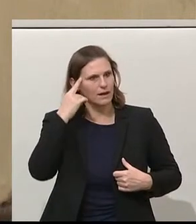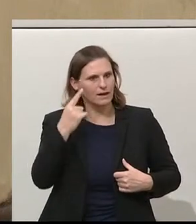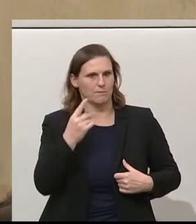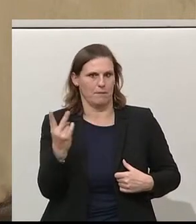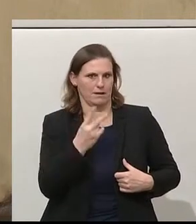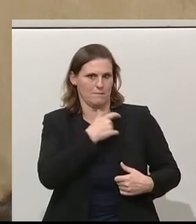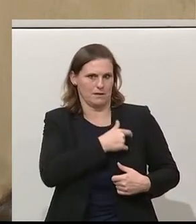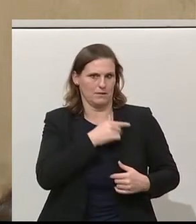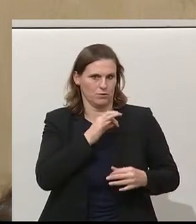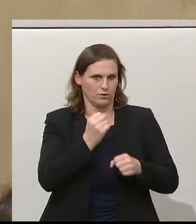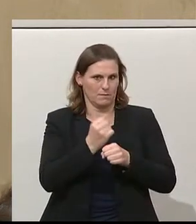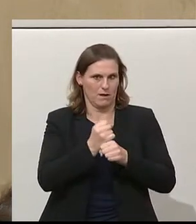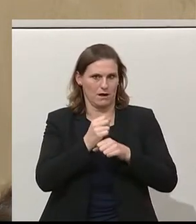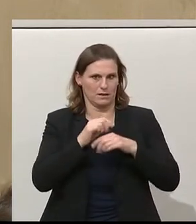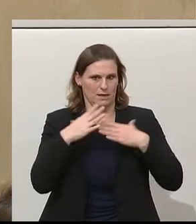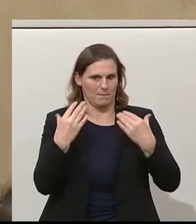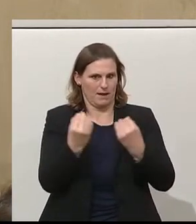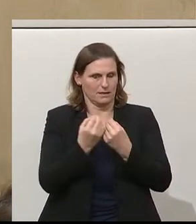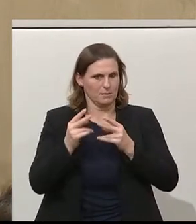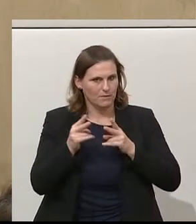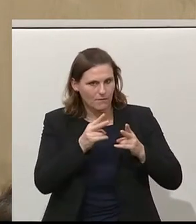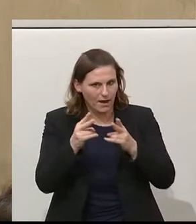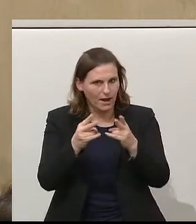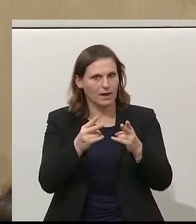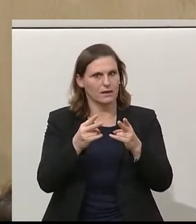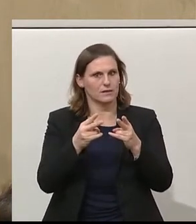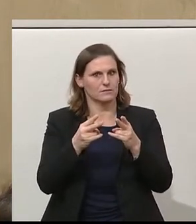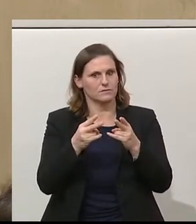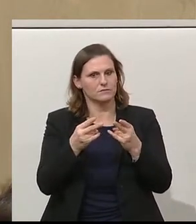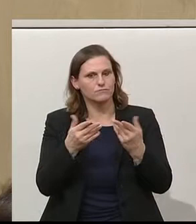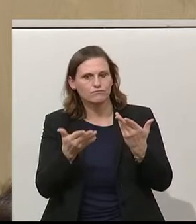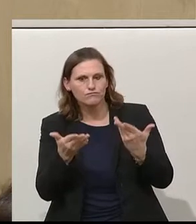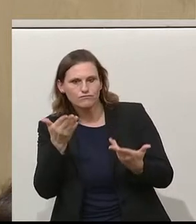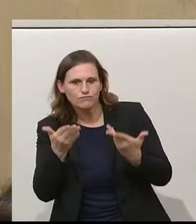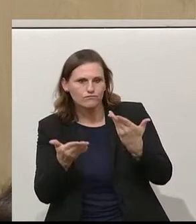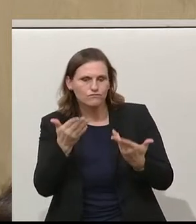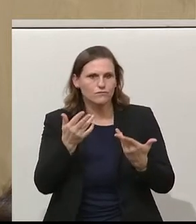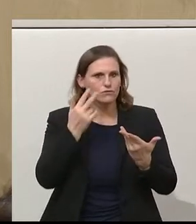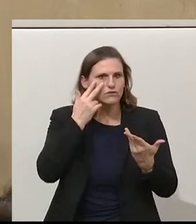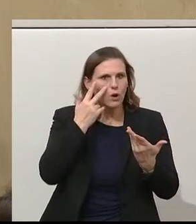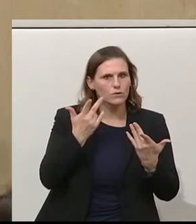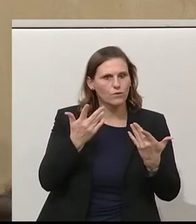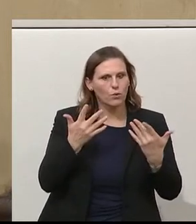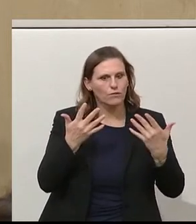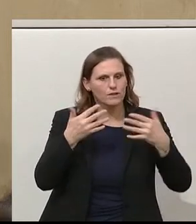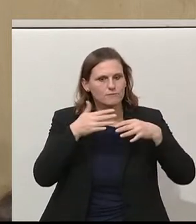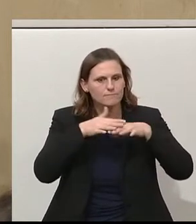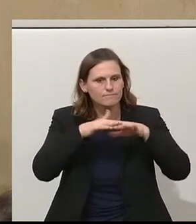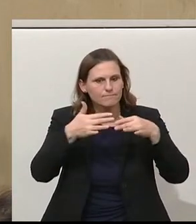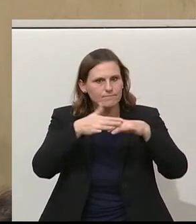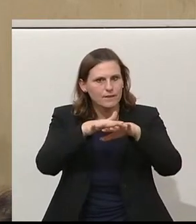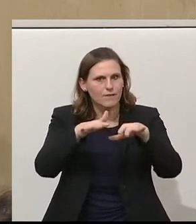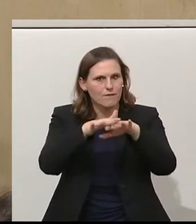gemeinsam diesen Weg gegangen. Wir haben das Gemeinsame vor das Trennende gestellt. Wir wissen, wie unterschiedlich